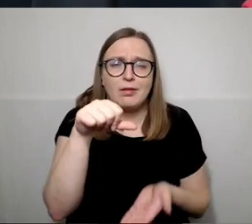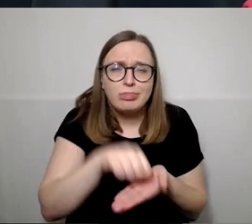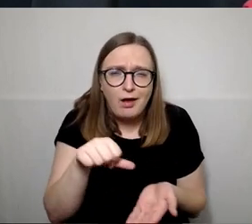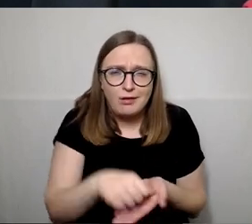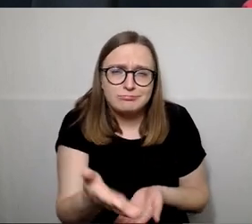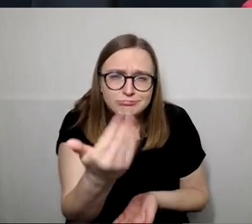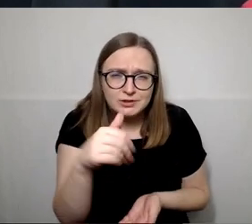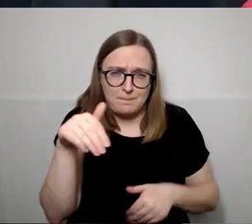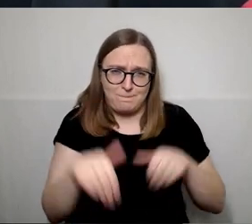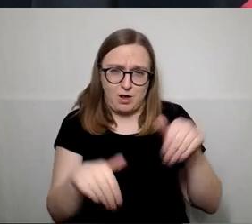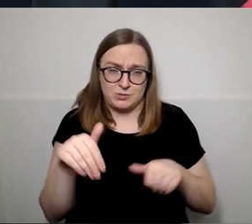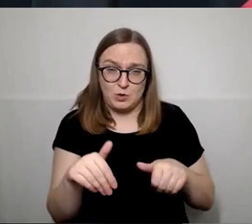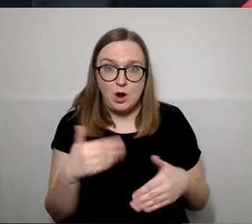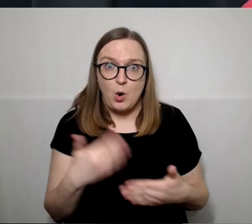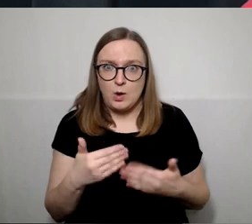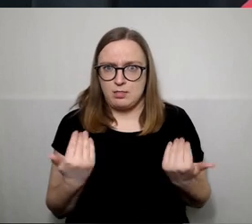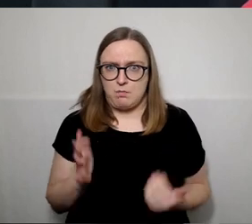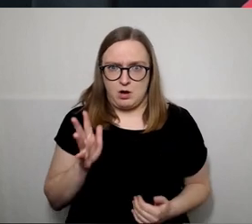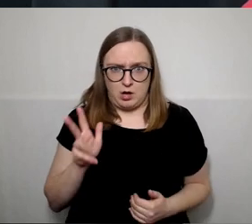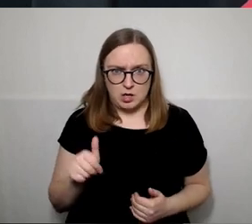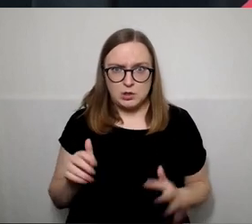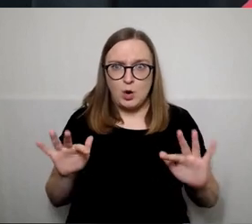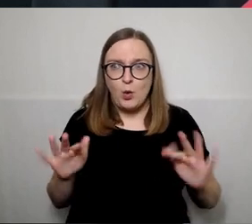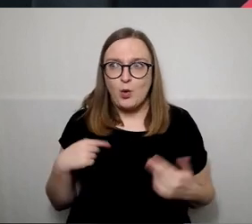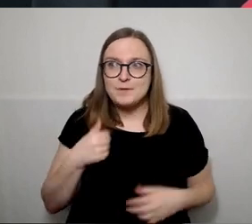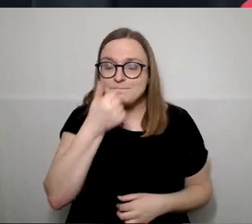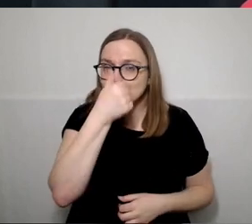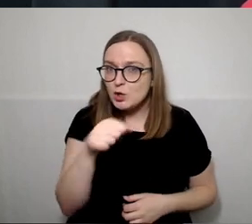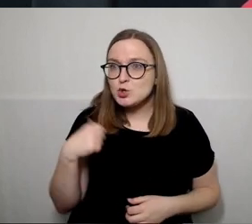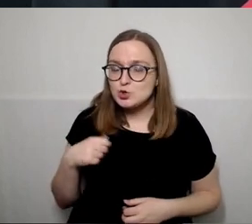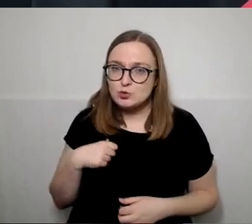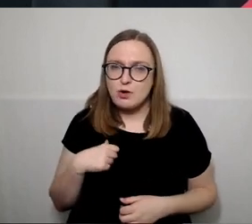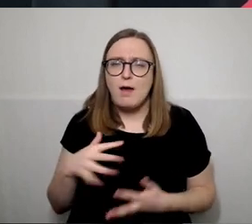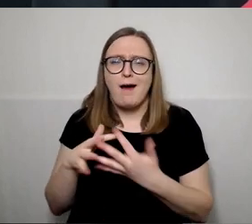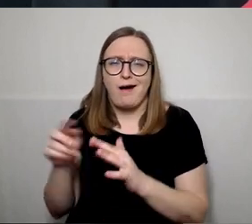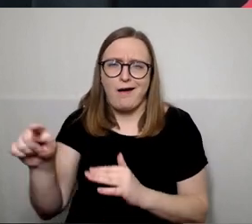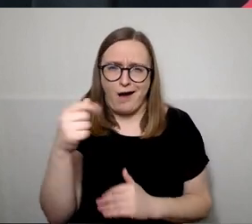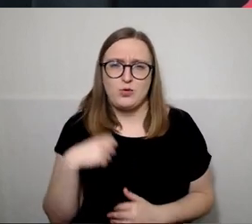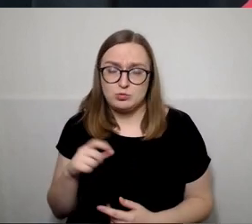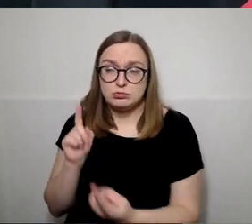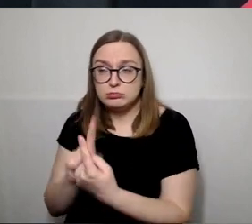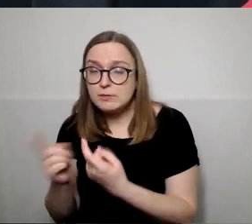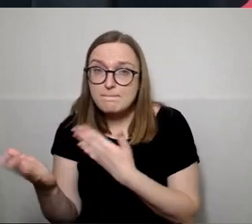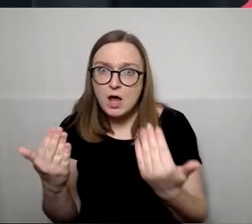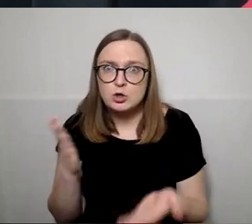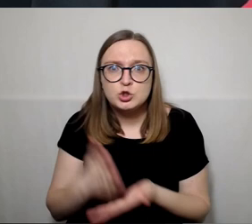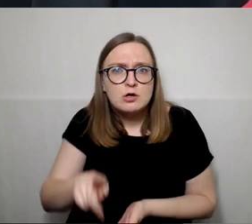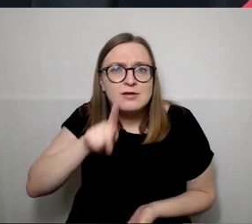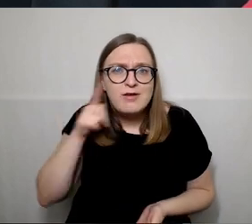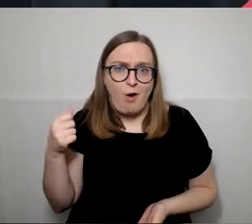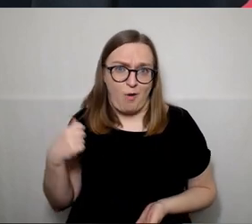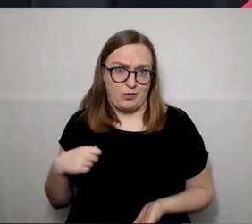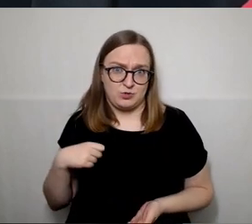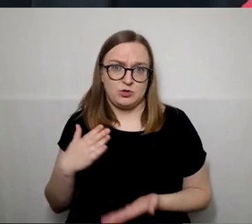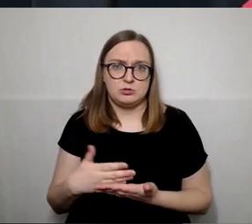keiščiausia, kai dabar tenka bendrauti su ypač kaimo gyventojais, yra jauni žmonės, nuo tie jauni